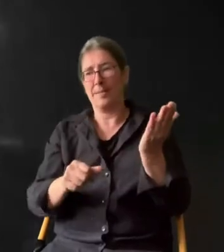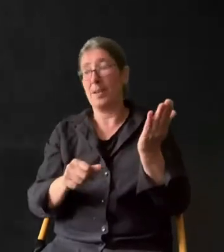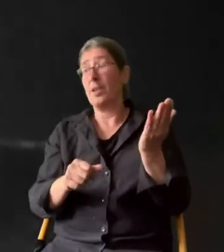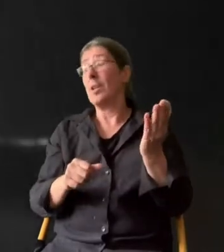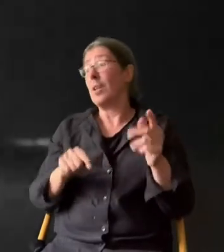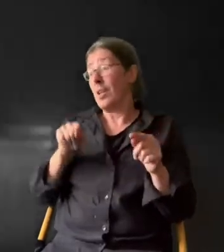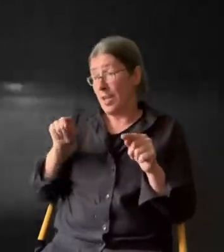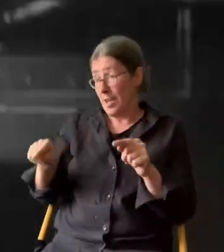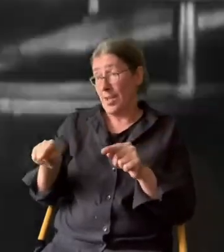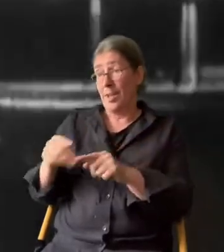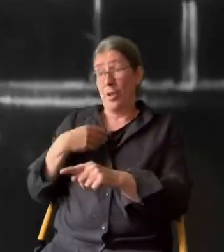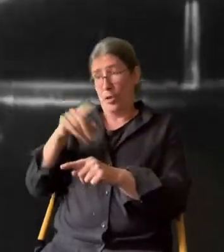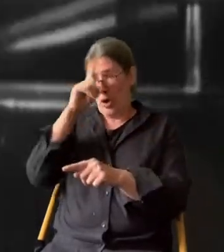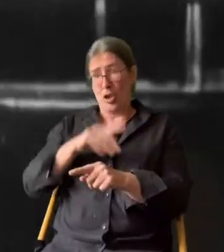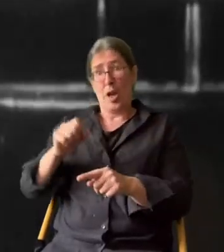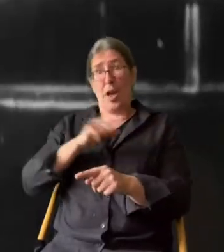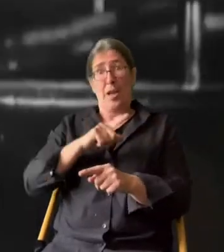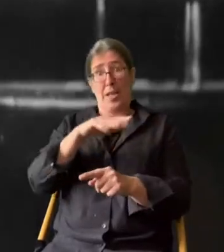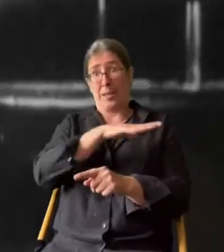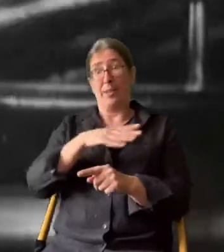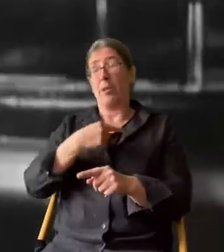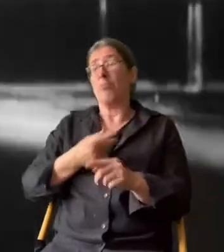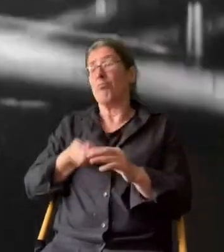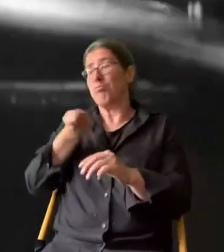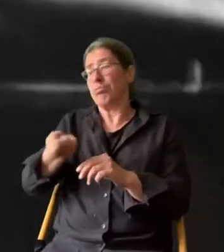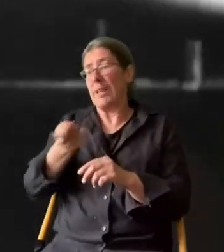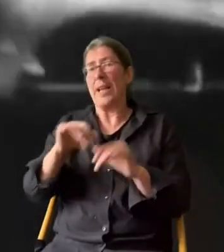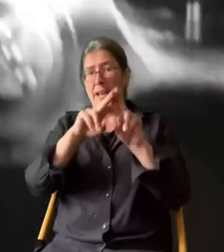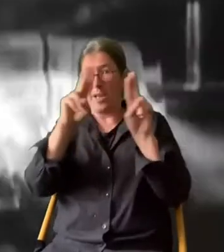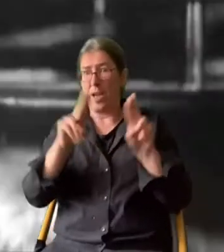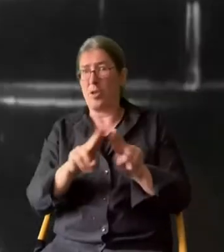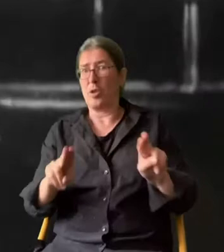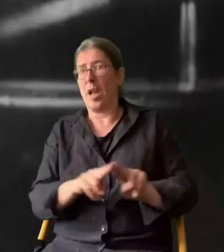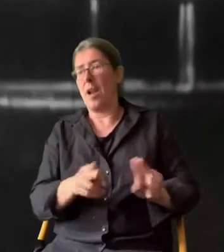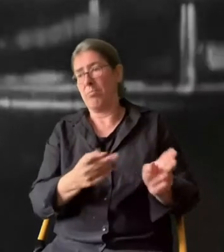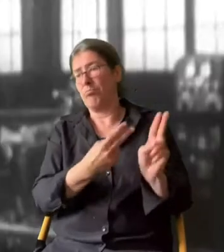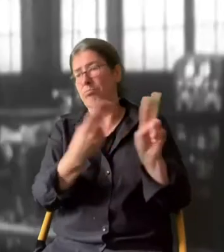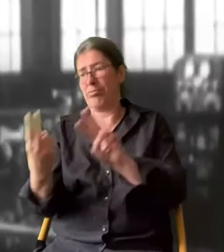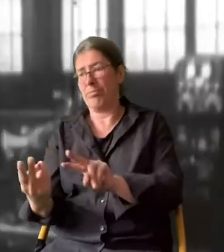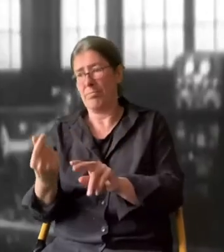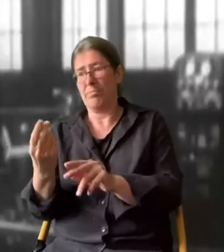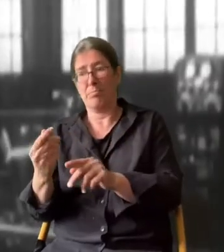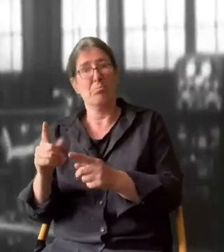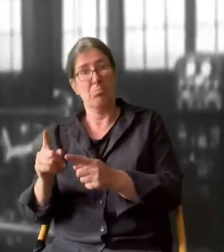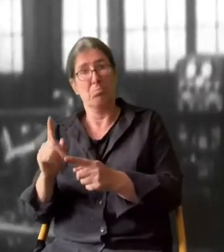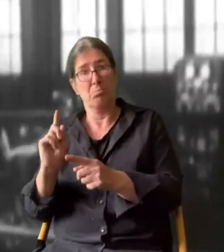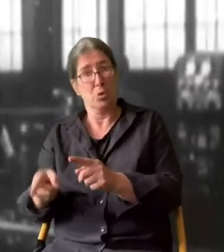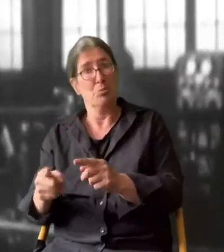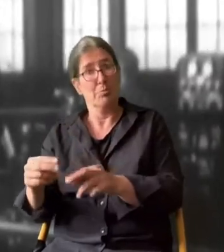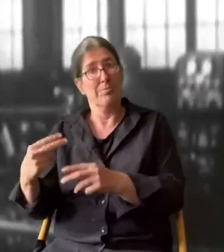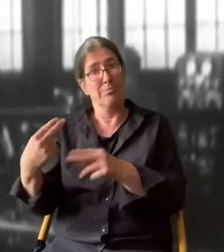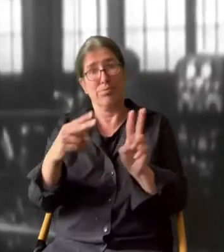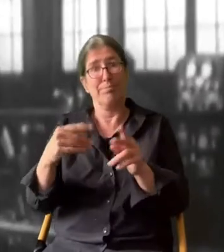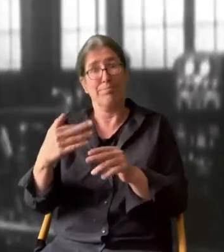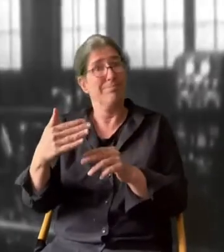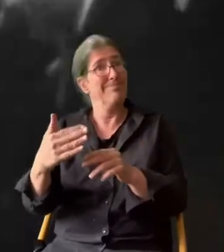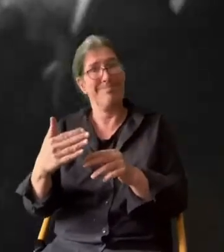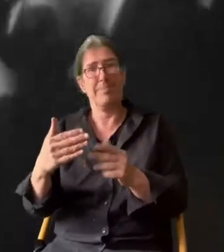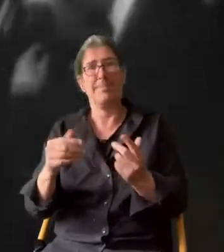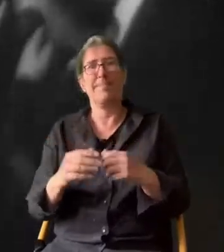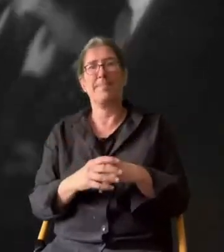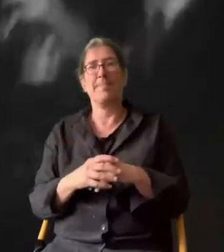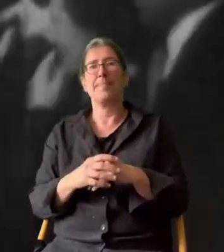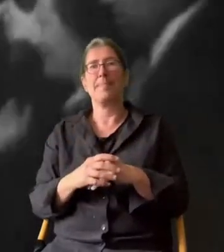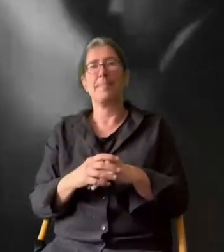Das Deutsche Reich bekam als Anschubfinanzierung für seine Ausgabenbedürfnisse eine internationale Anleihe, die es zurückzahlen musste.